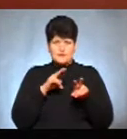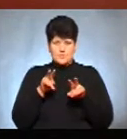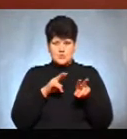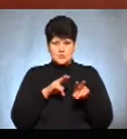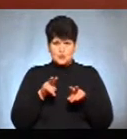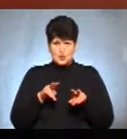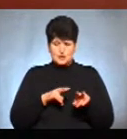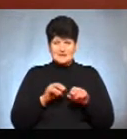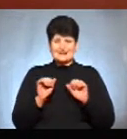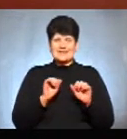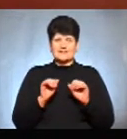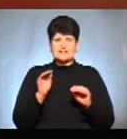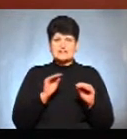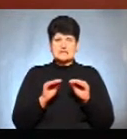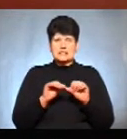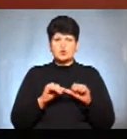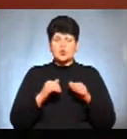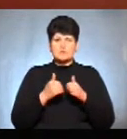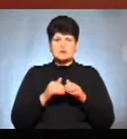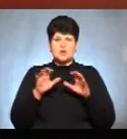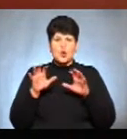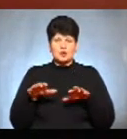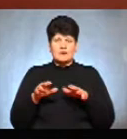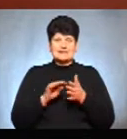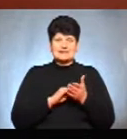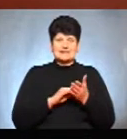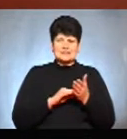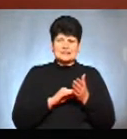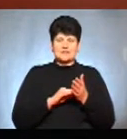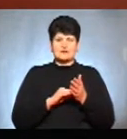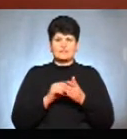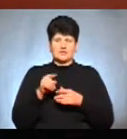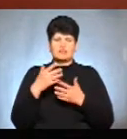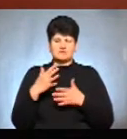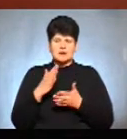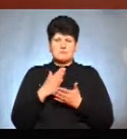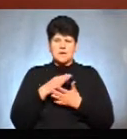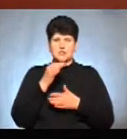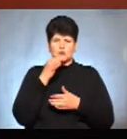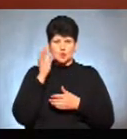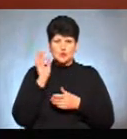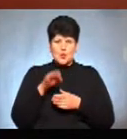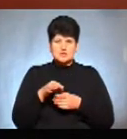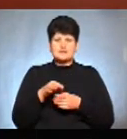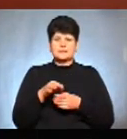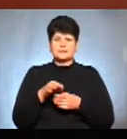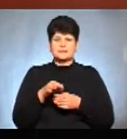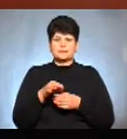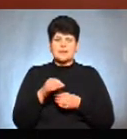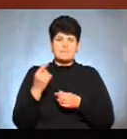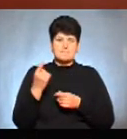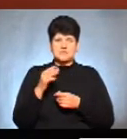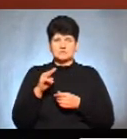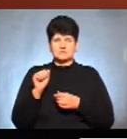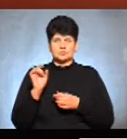керівний склад комісій, тобто, голова-секретар, в більшості з п'яти комісій, вони мають досвід на, скажімо так, в так званому першому